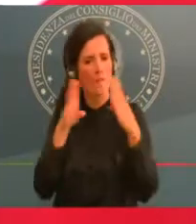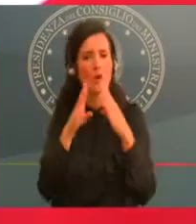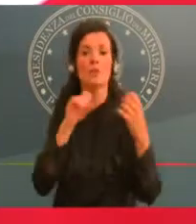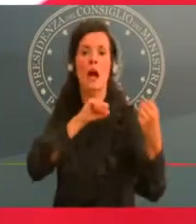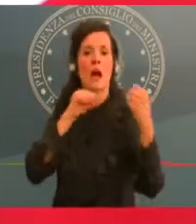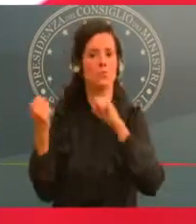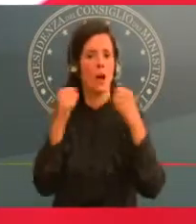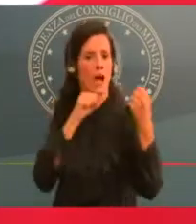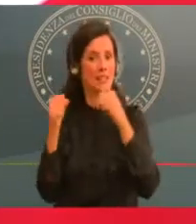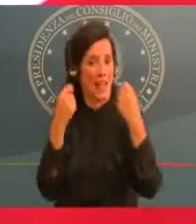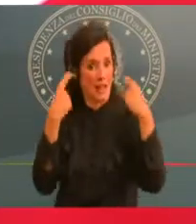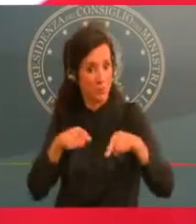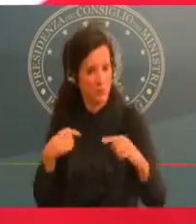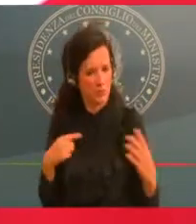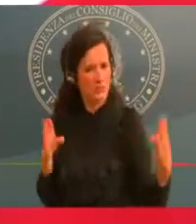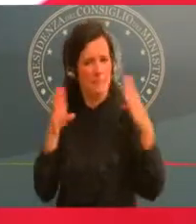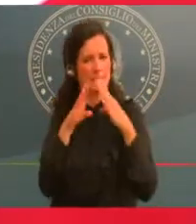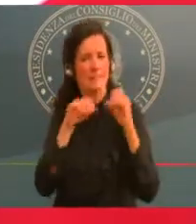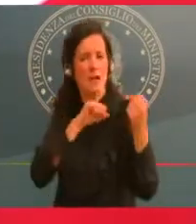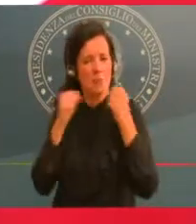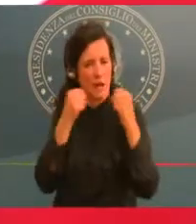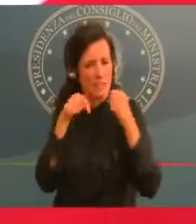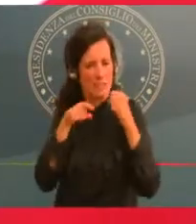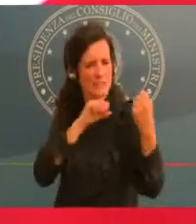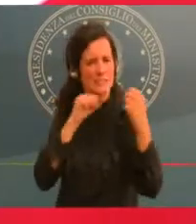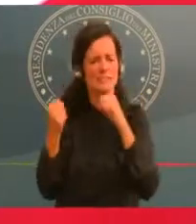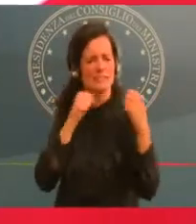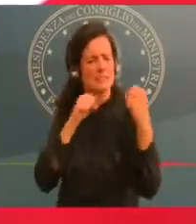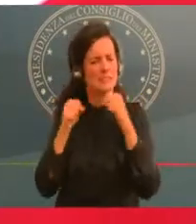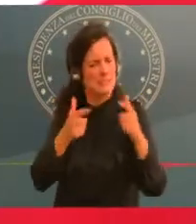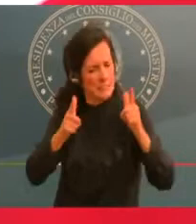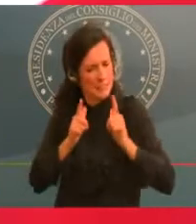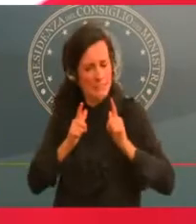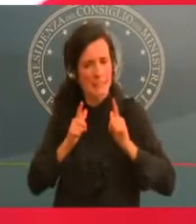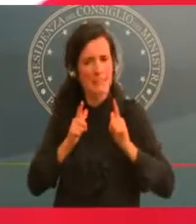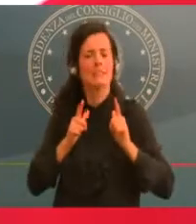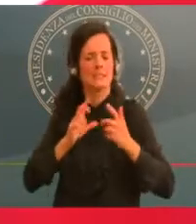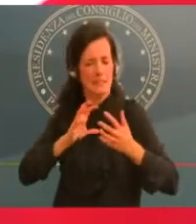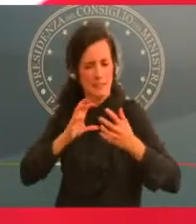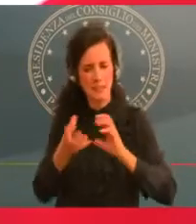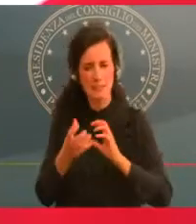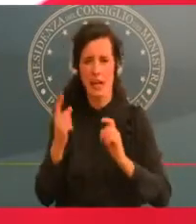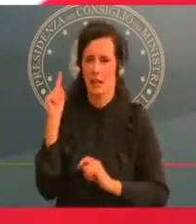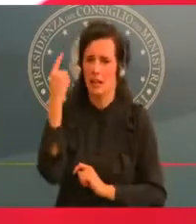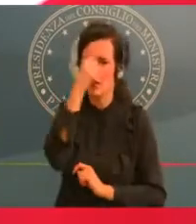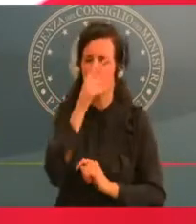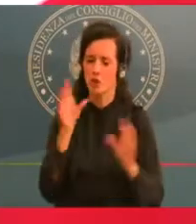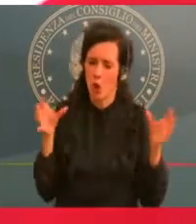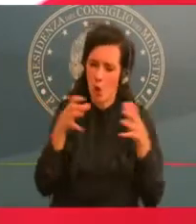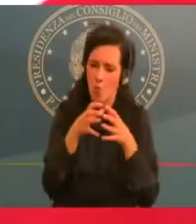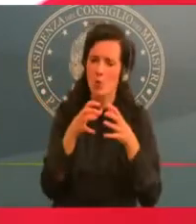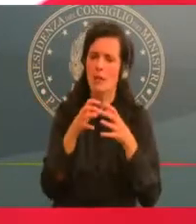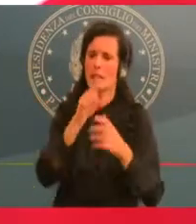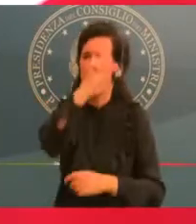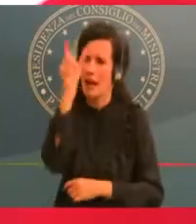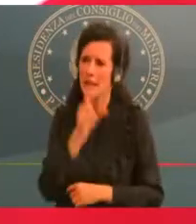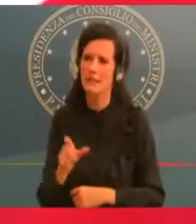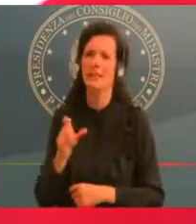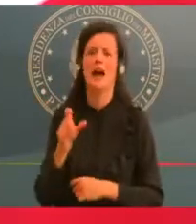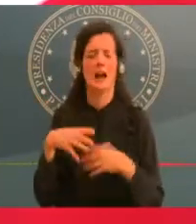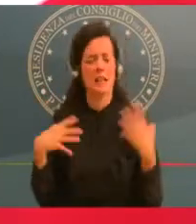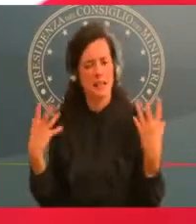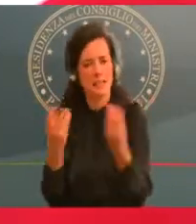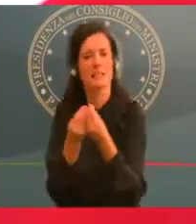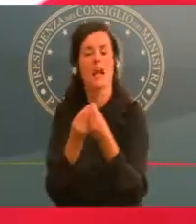comunità, per l'intero Paese, bisogna essere pronti a fare tutto il necessario. Quindi, se ci